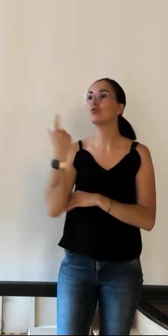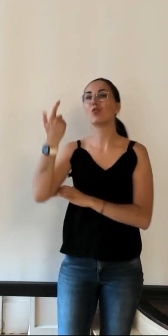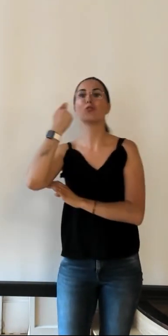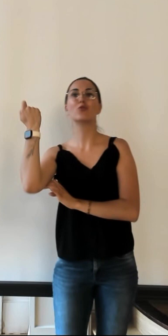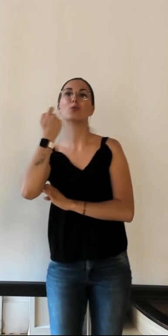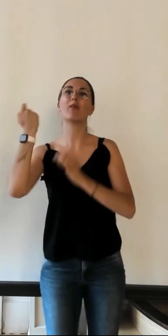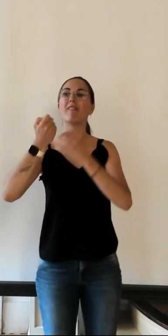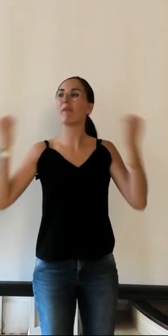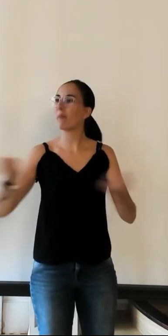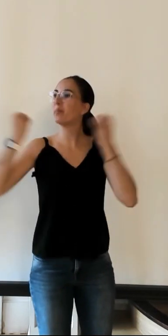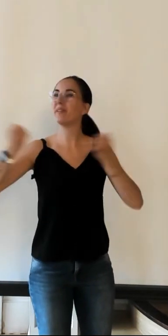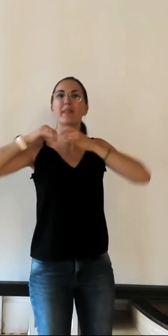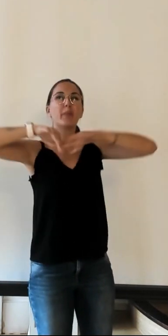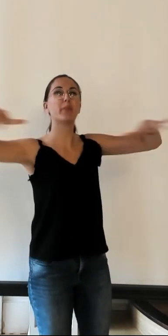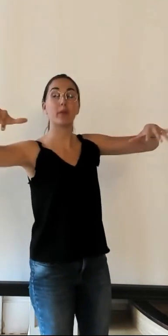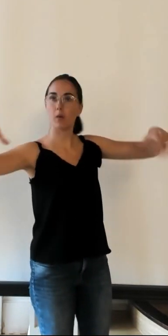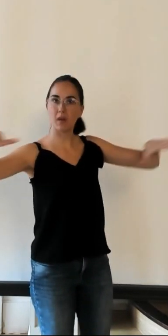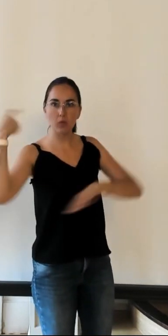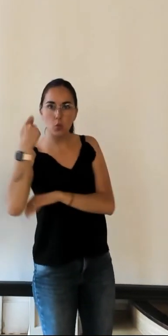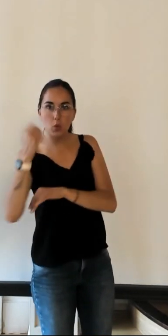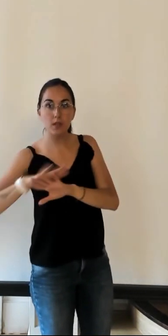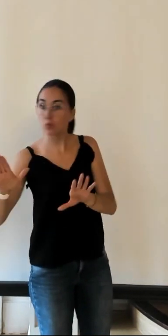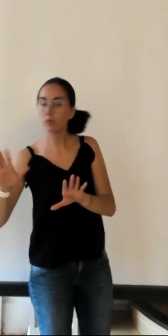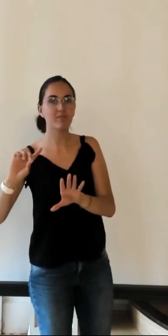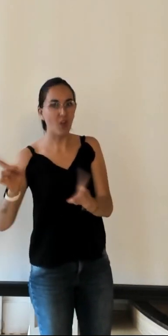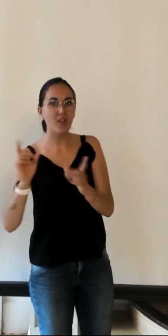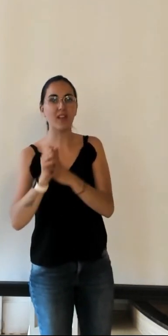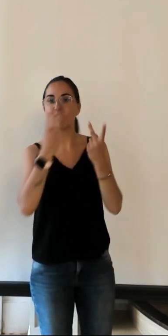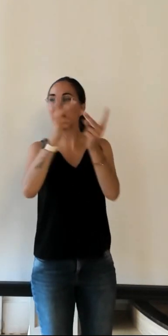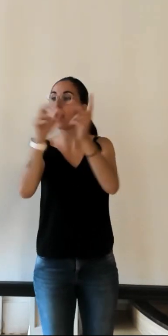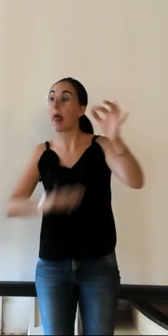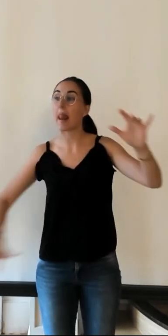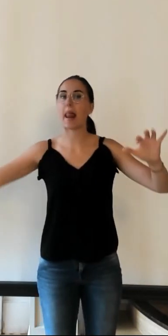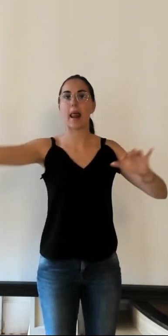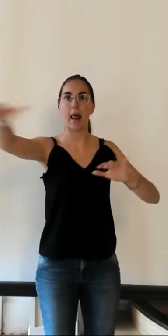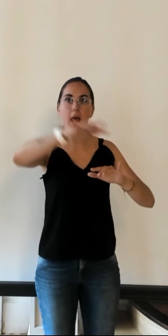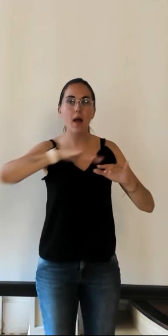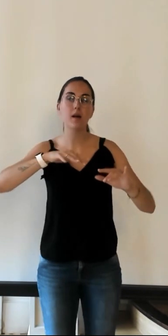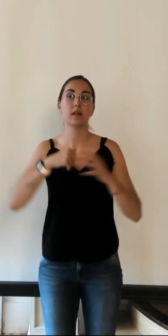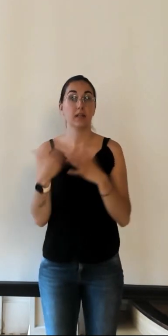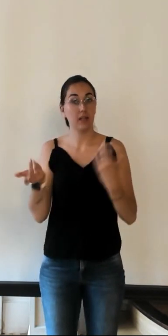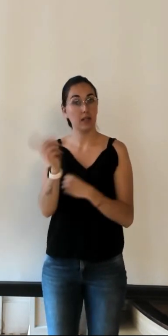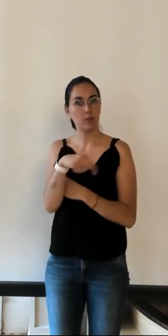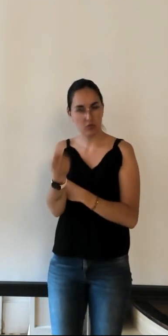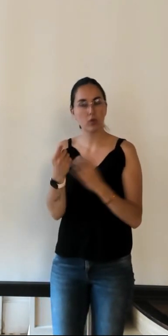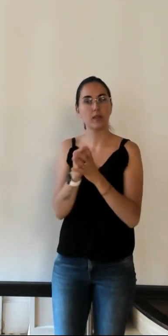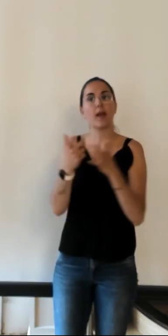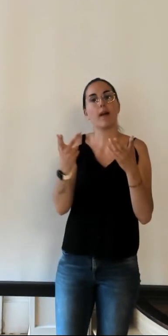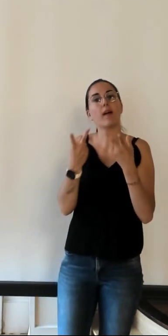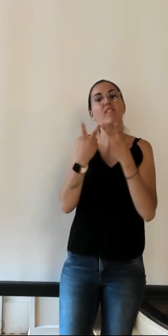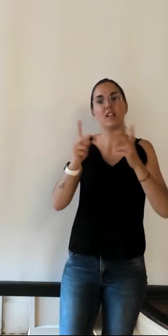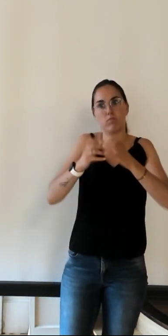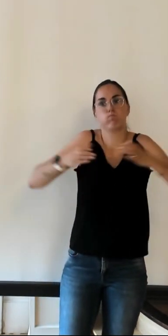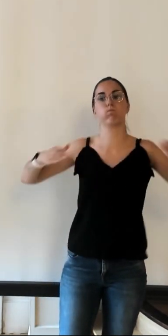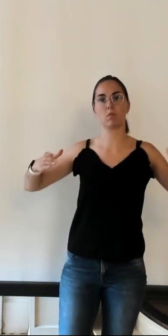département toute la province de Touraine et dans bon nombre de villes effectivement les plus grosses il y avait des grosses syndicat